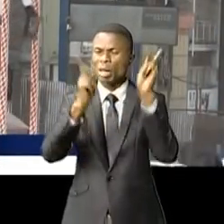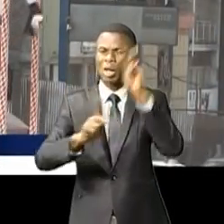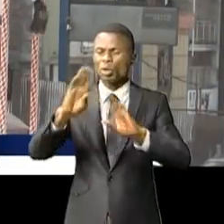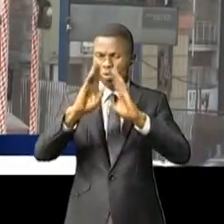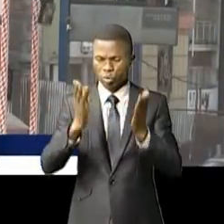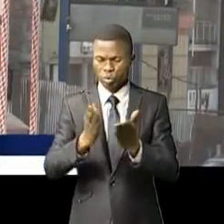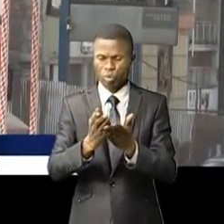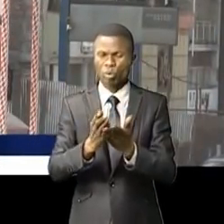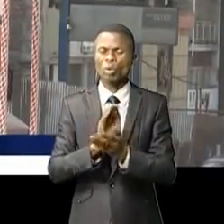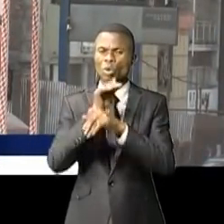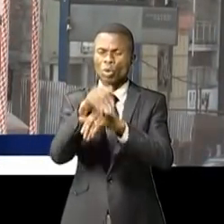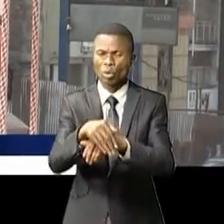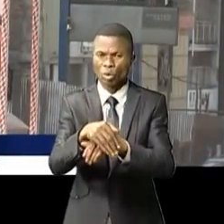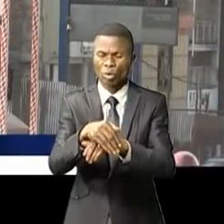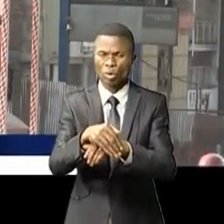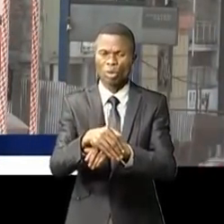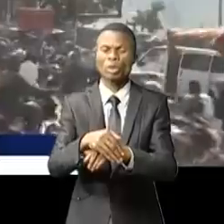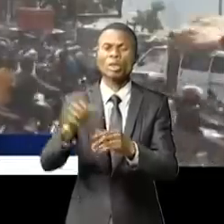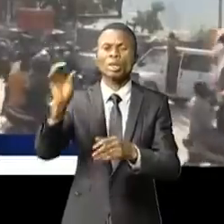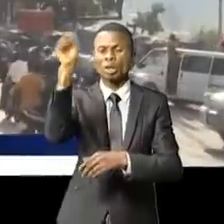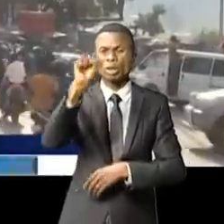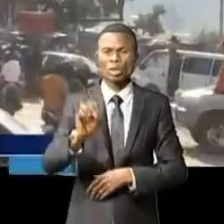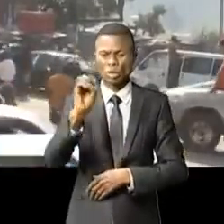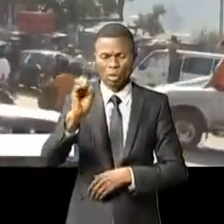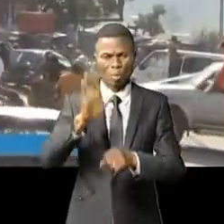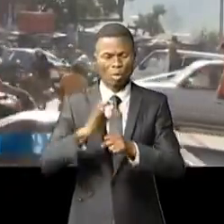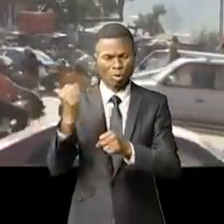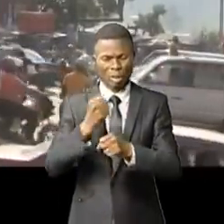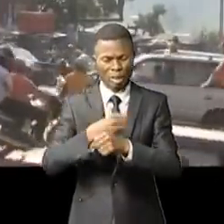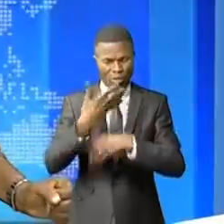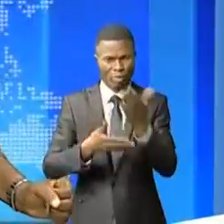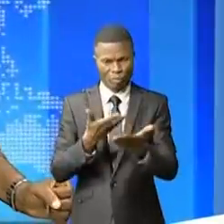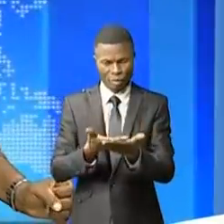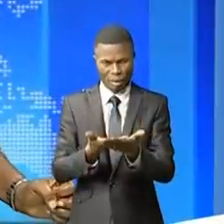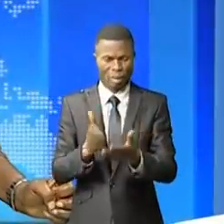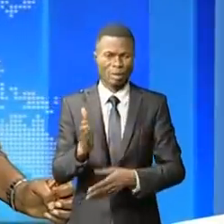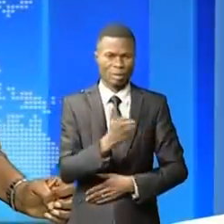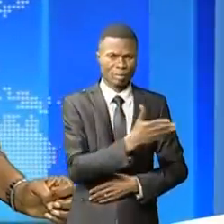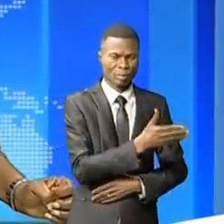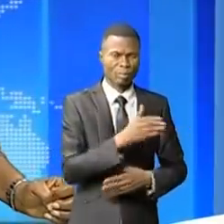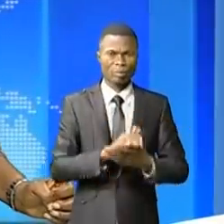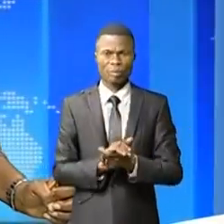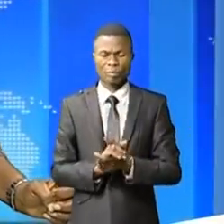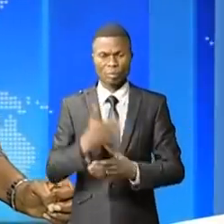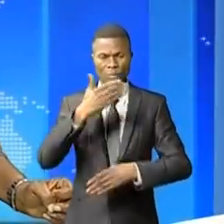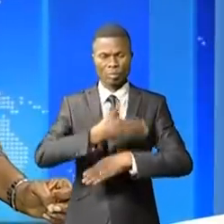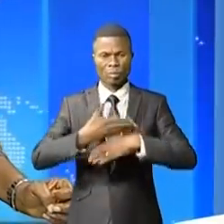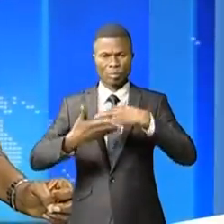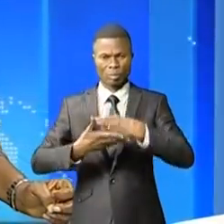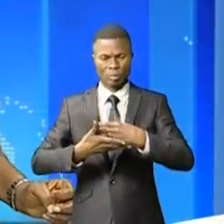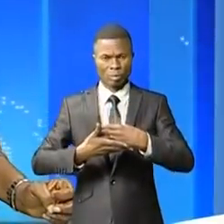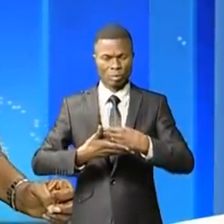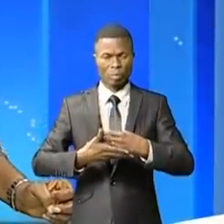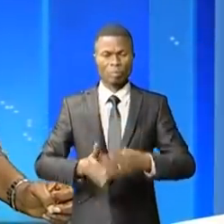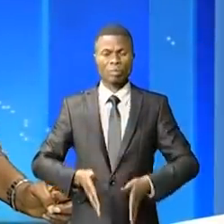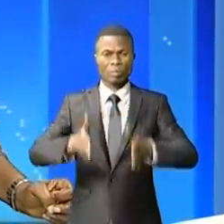souscrits massivement aux produits d'assurance dans les différents domaines d'activité. La construction de quelques